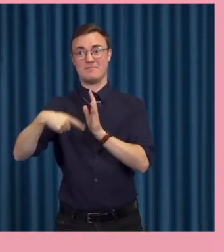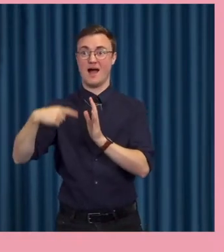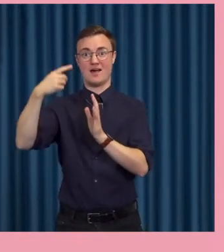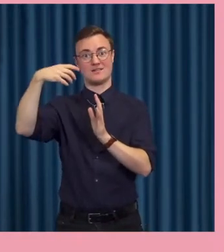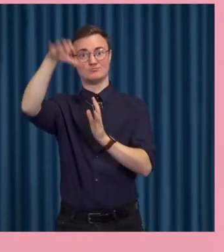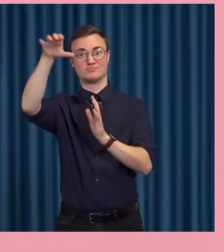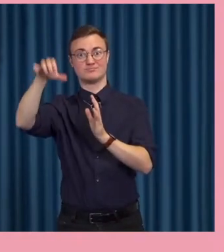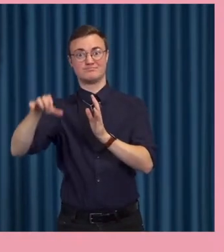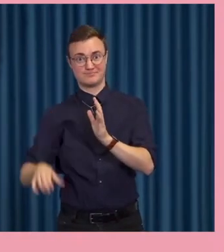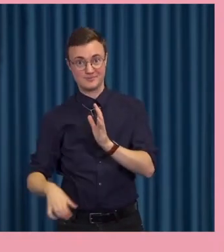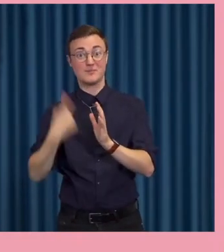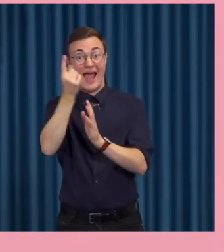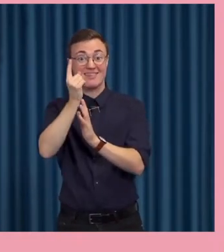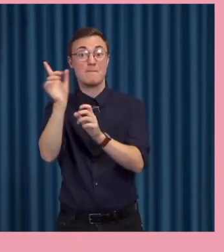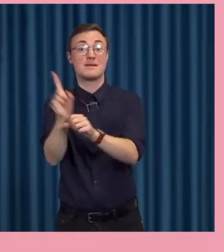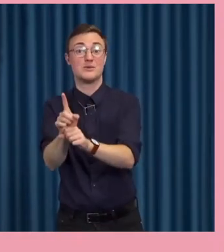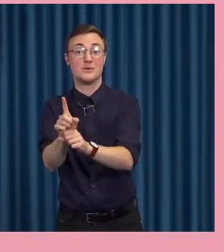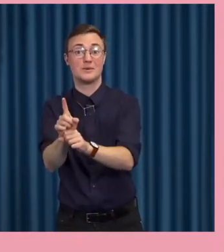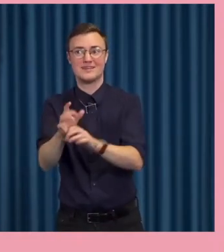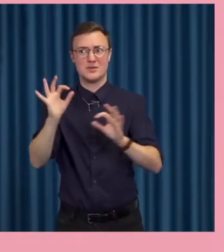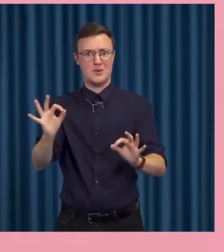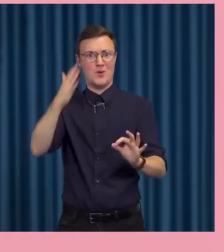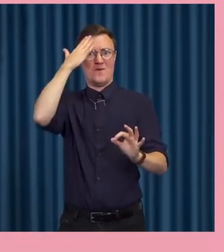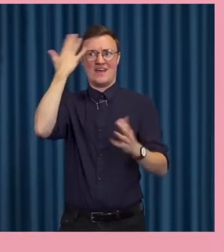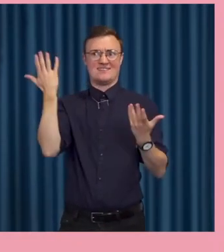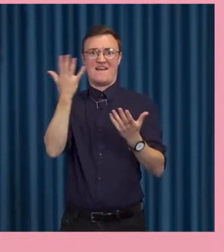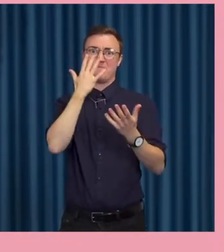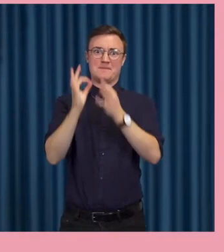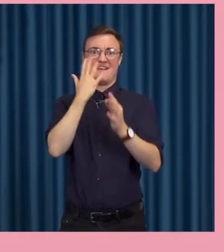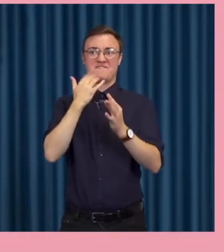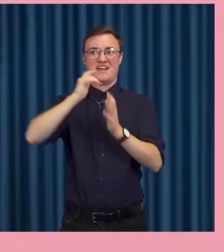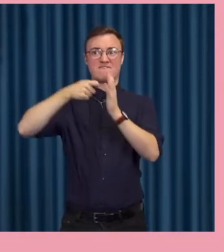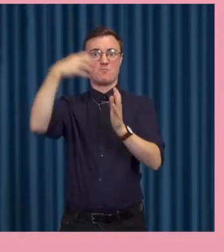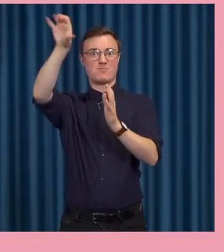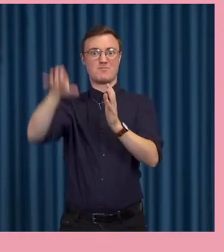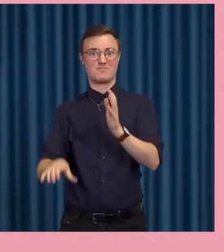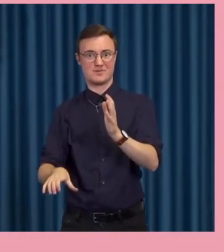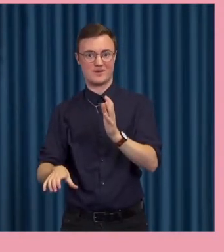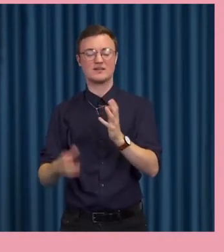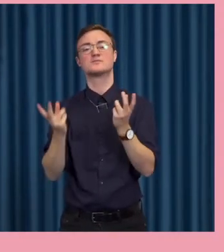minut. Ja, vill man ha den strukturen då måste man ha andra idéer om liksom